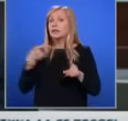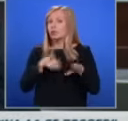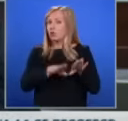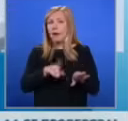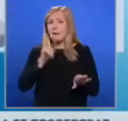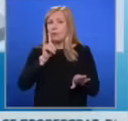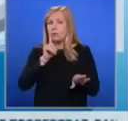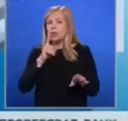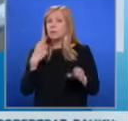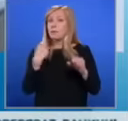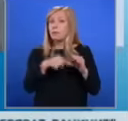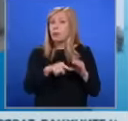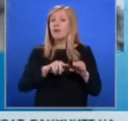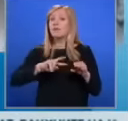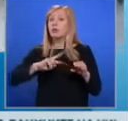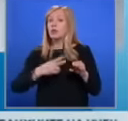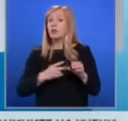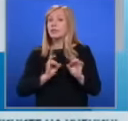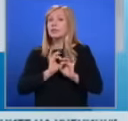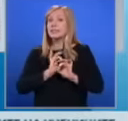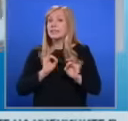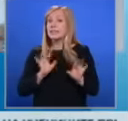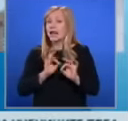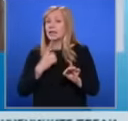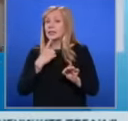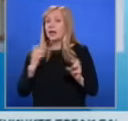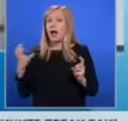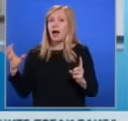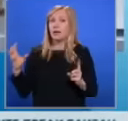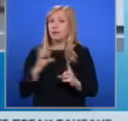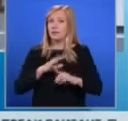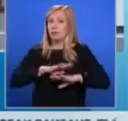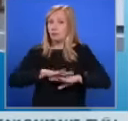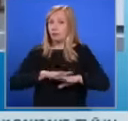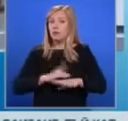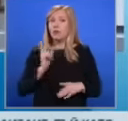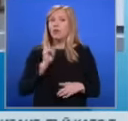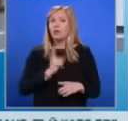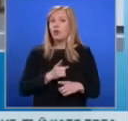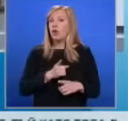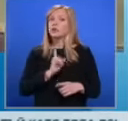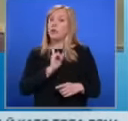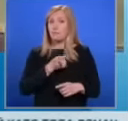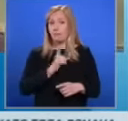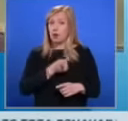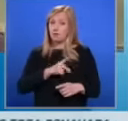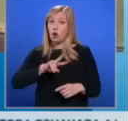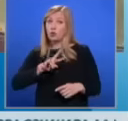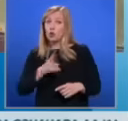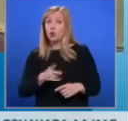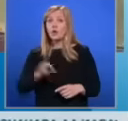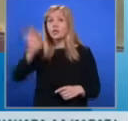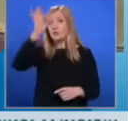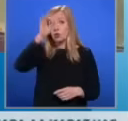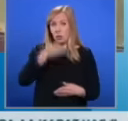подавани и друг път сигнали за агресивно поведение. Твърди се, че той е заплашвал и друг път своите